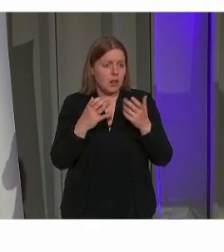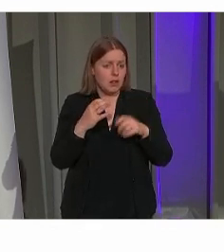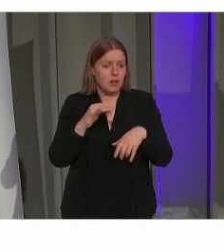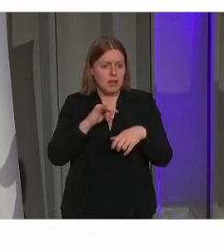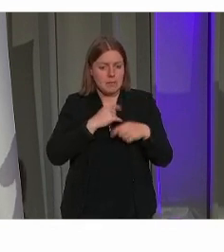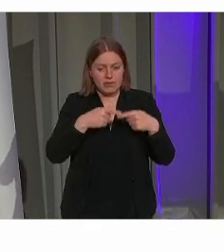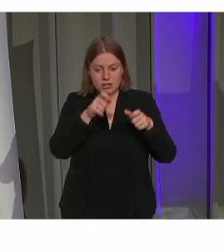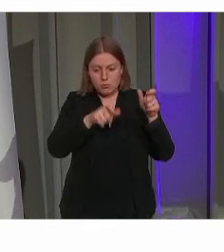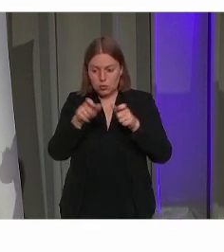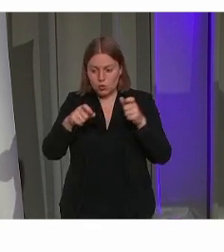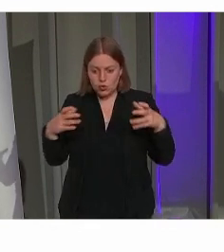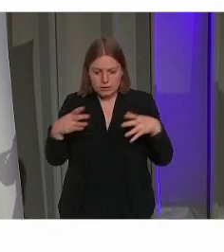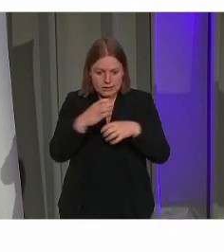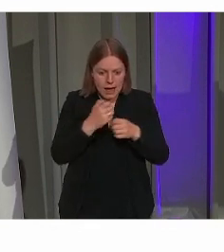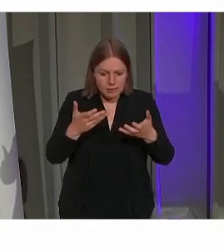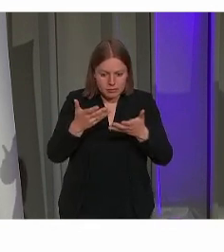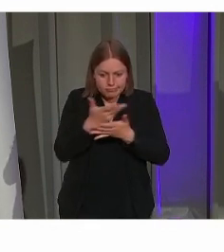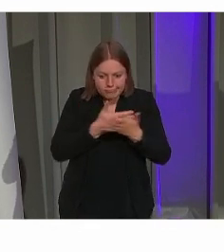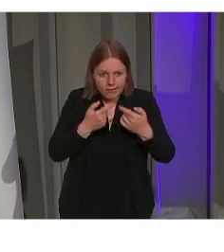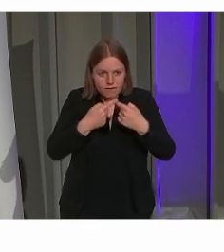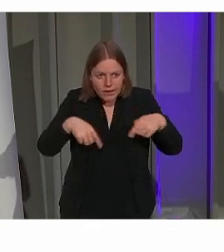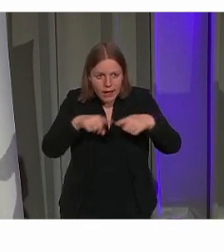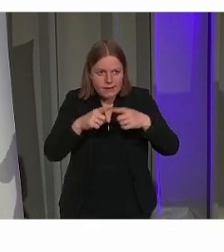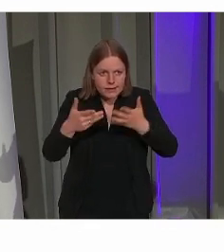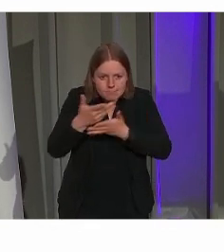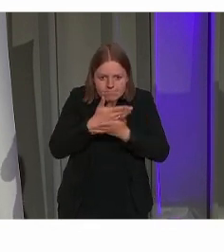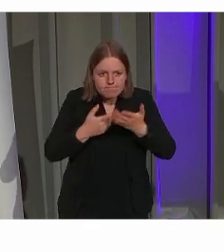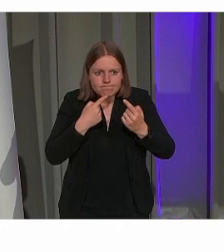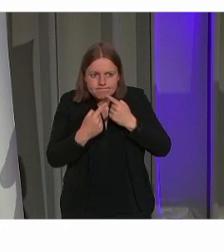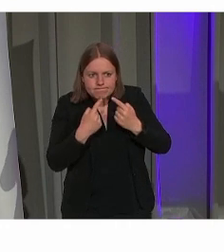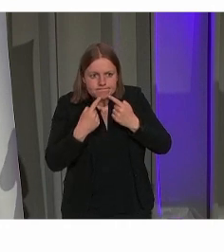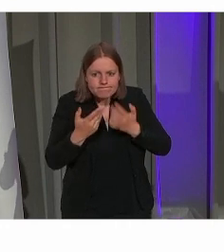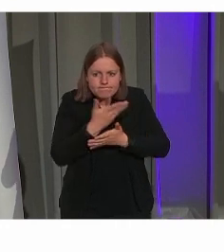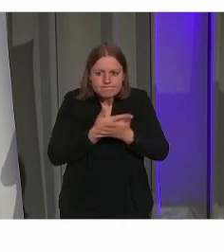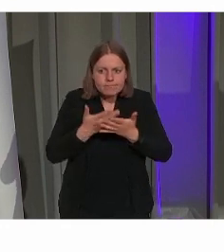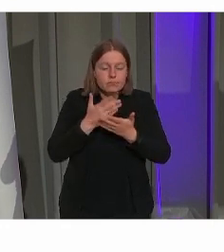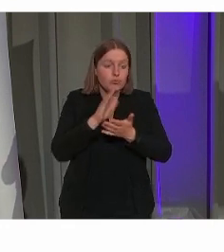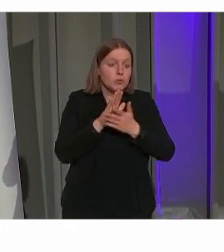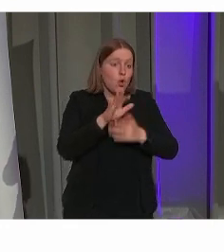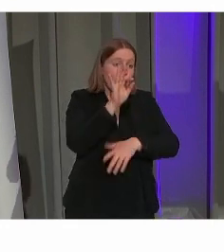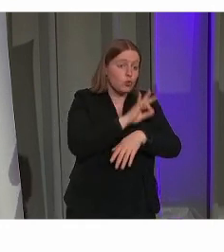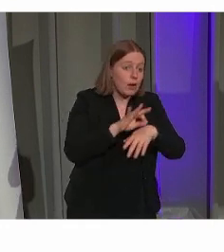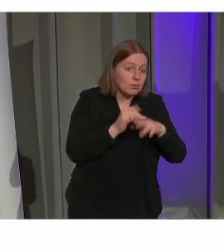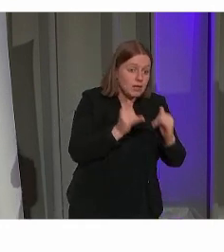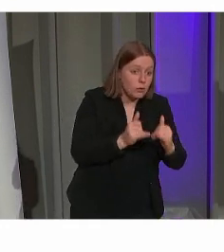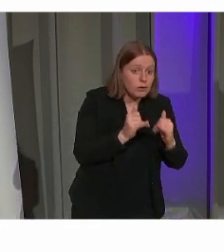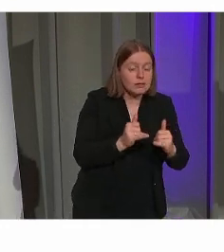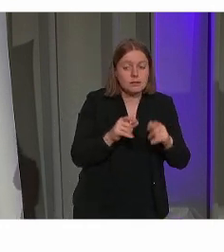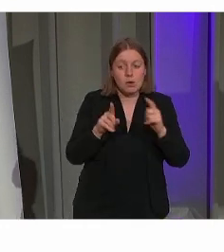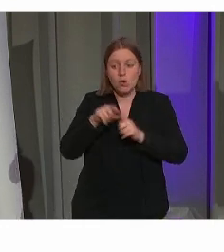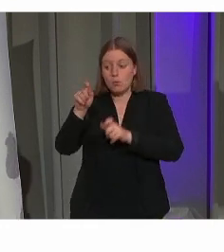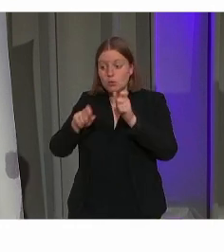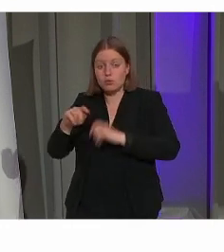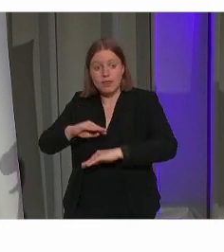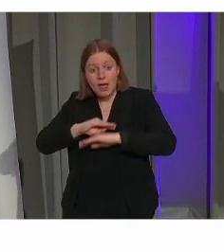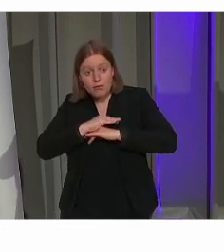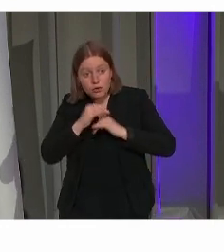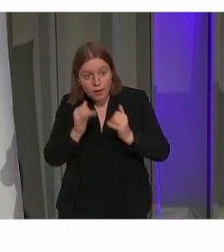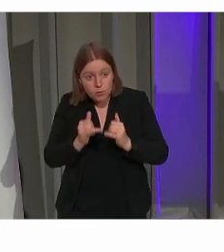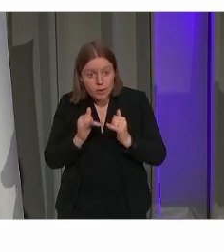verschillende partijen, met een startmeeting. Waarbij ontwerpers zitten, ook mensen van erfgoed,